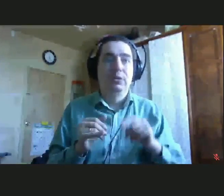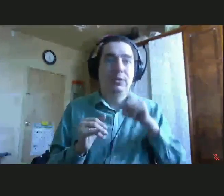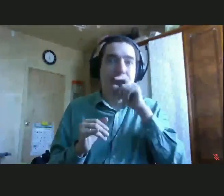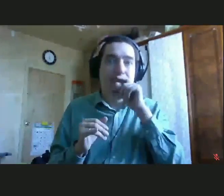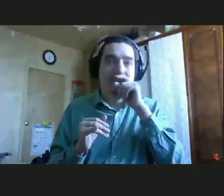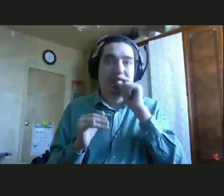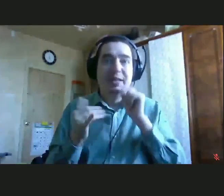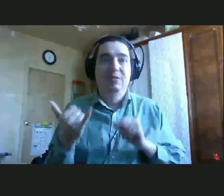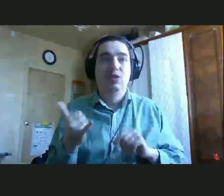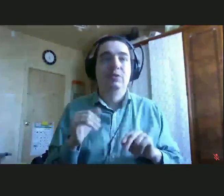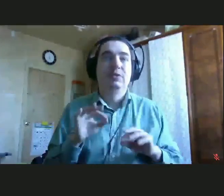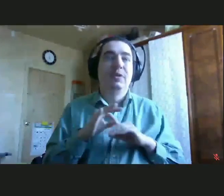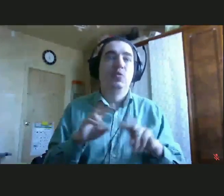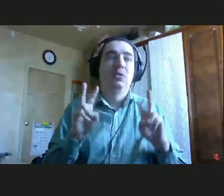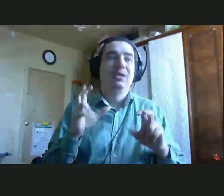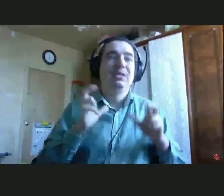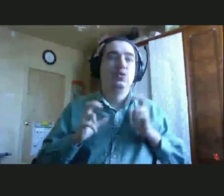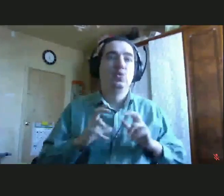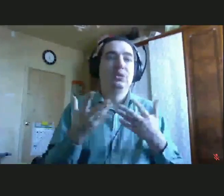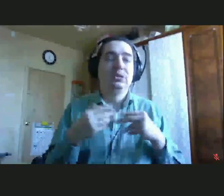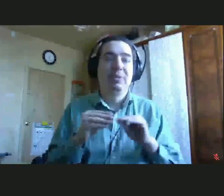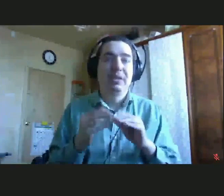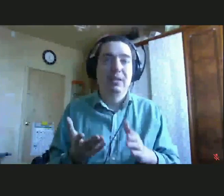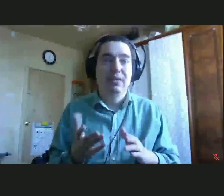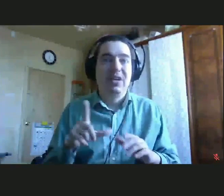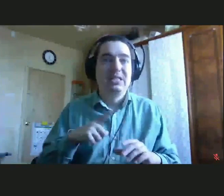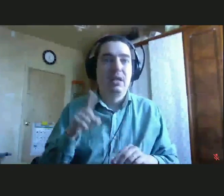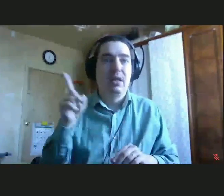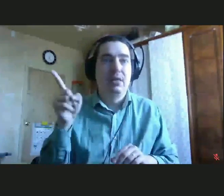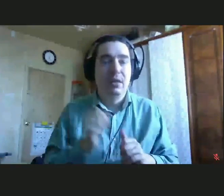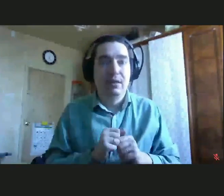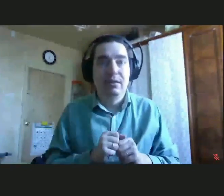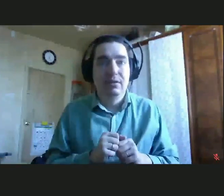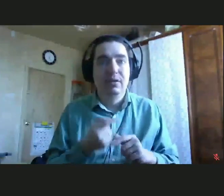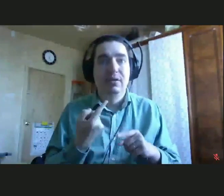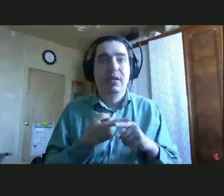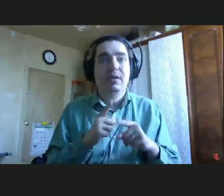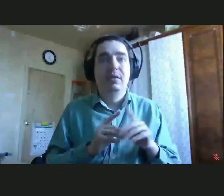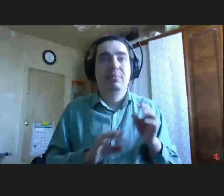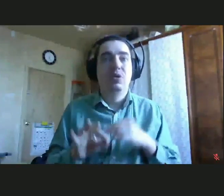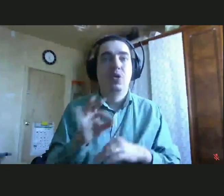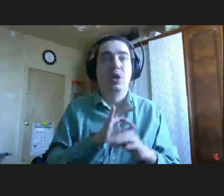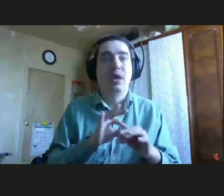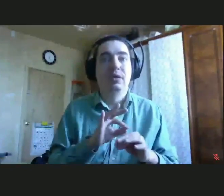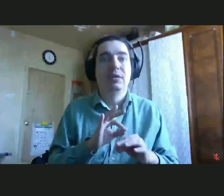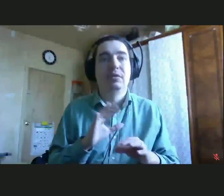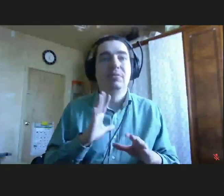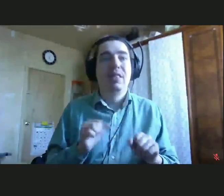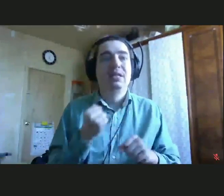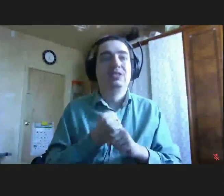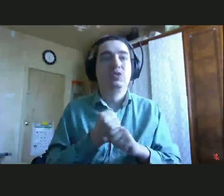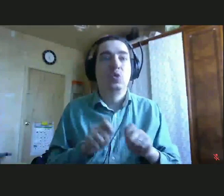лечу в Тюмень. В прошлые выходные мы были в Казани. Этот проект создан для того, чтобы